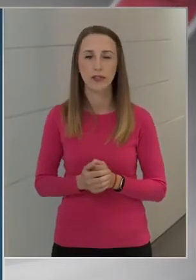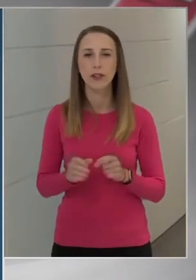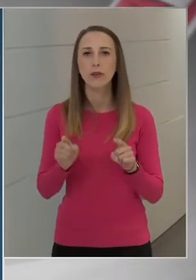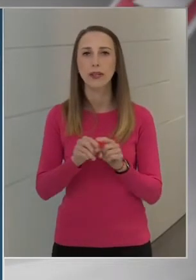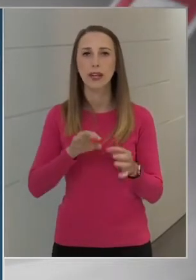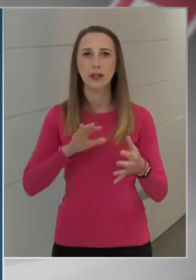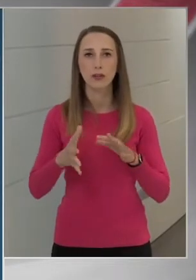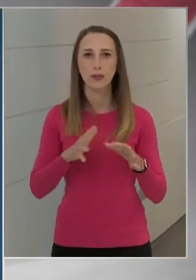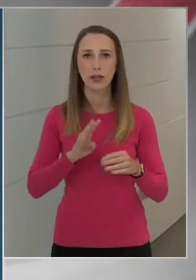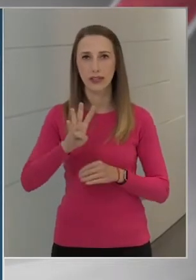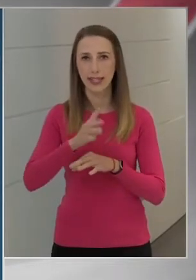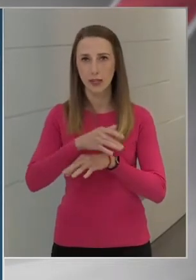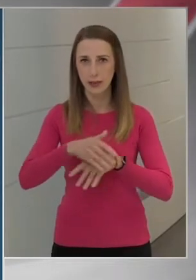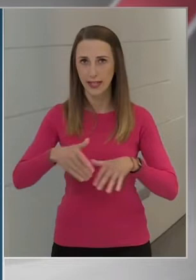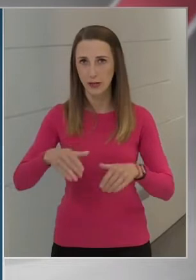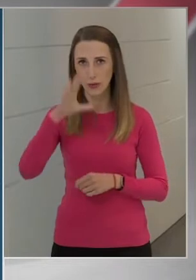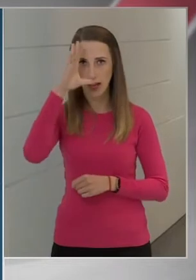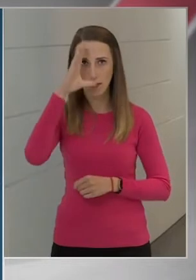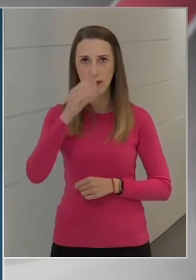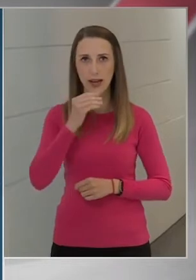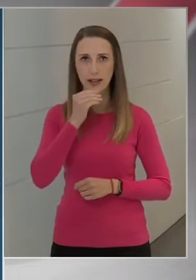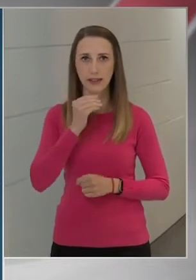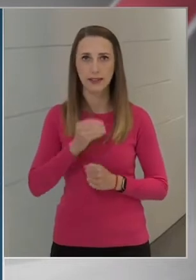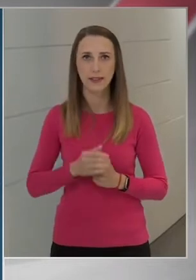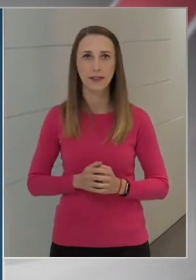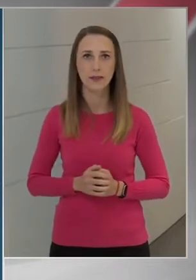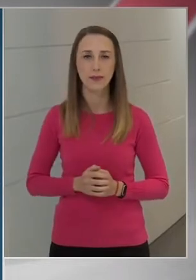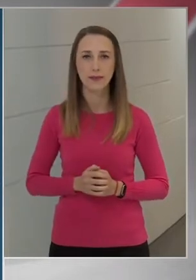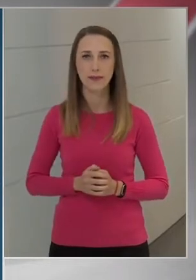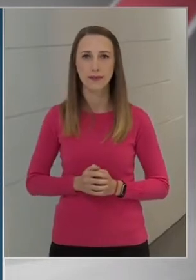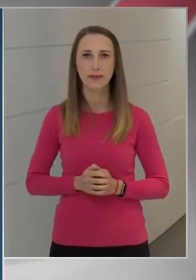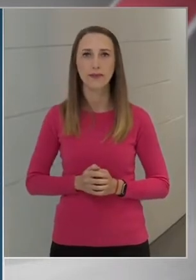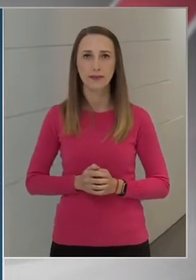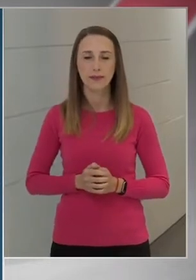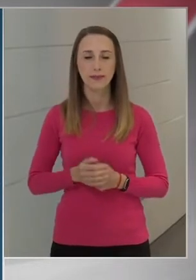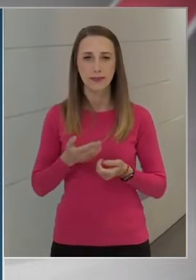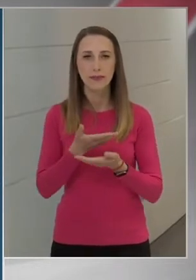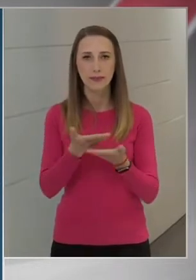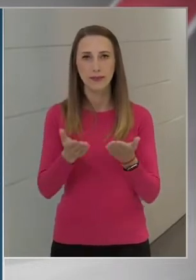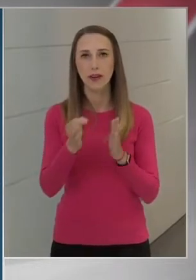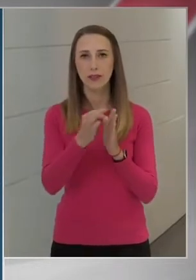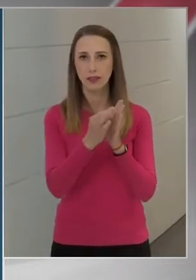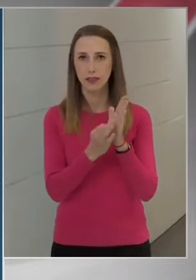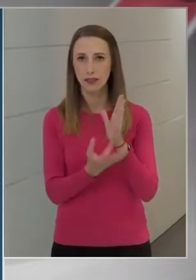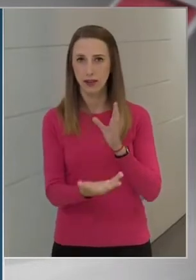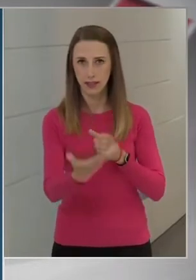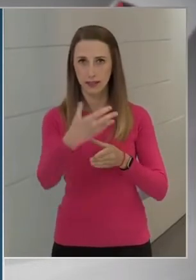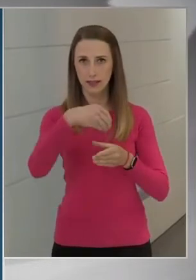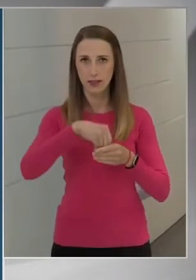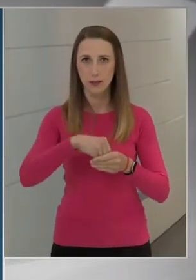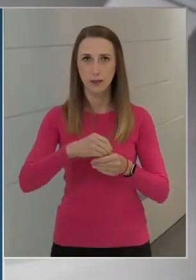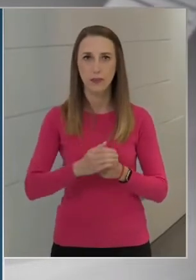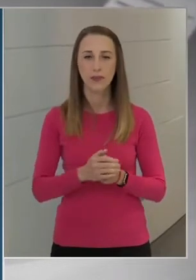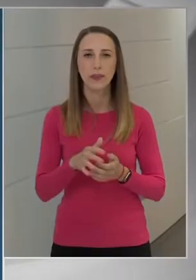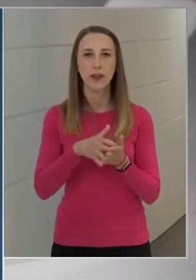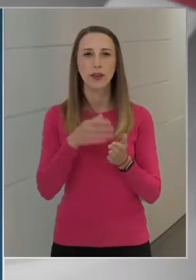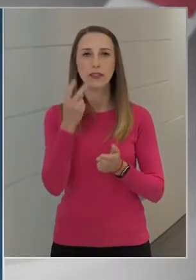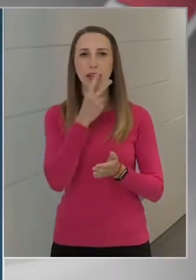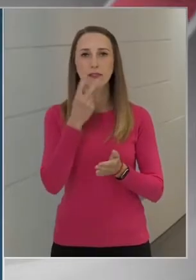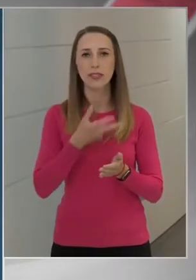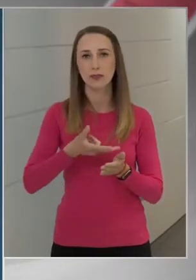körülbelül négy millió ember az adatait foglalja magában a szennyvíz